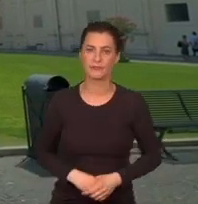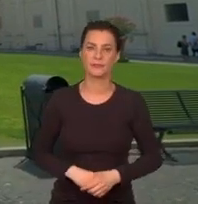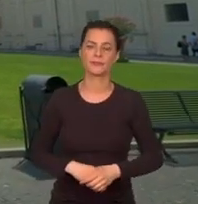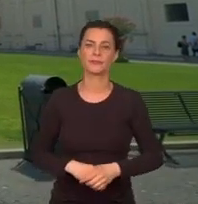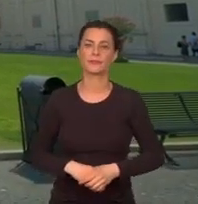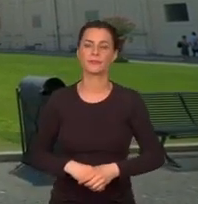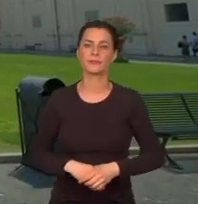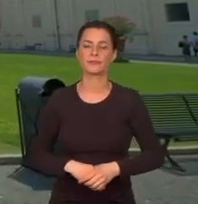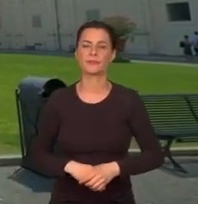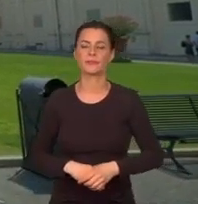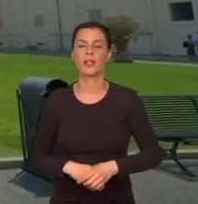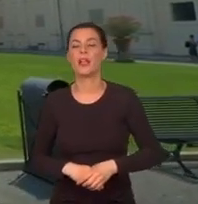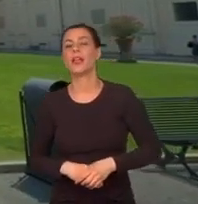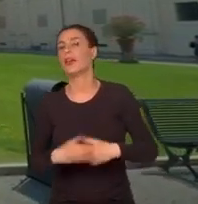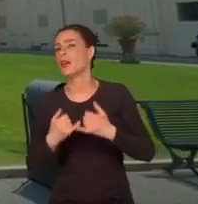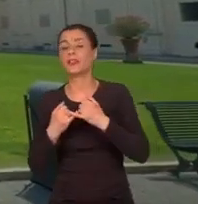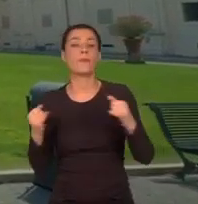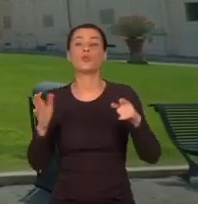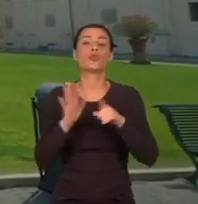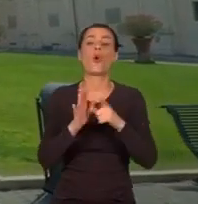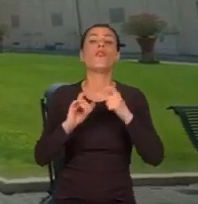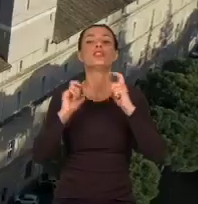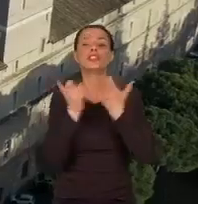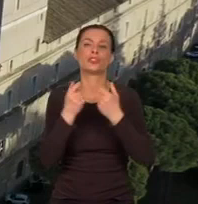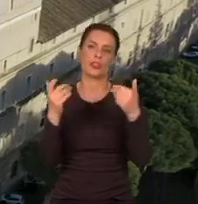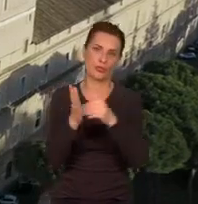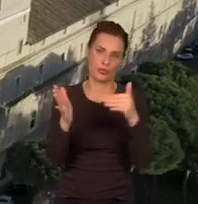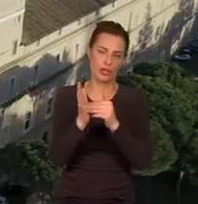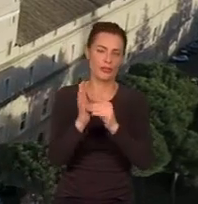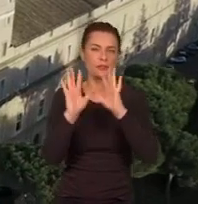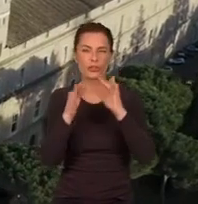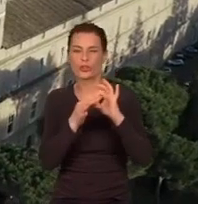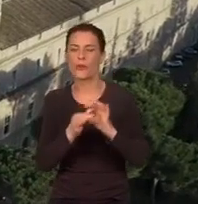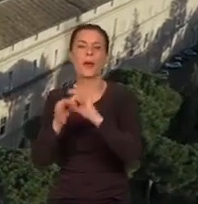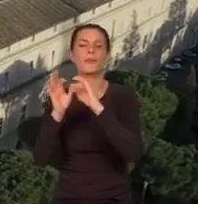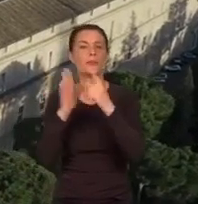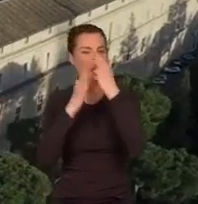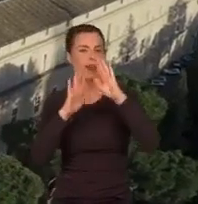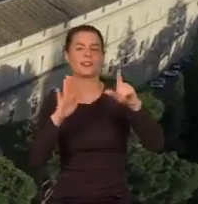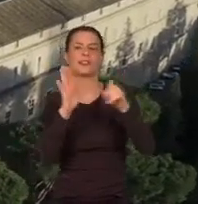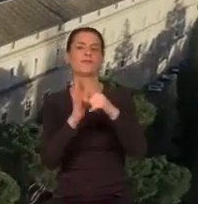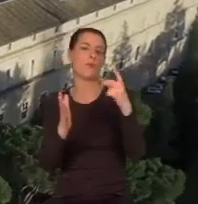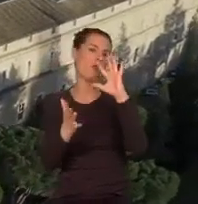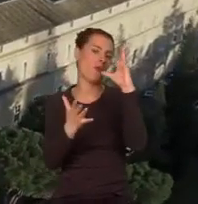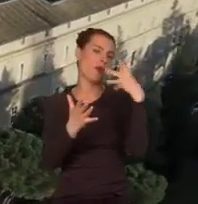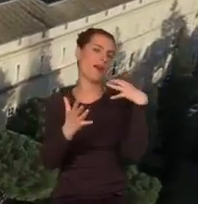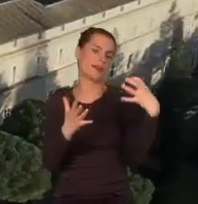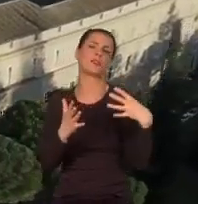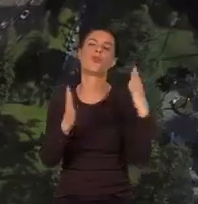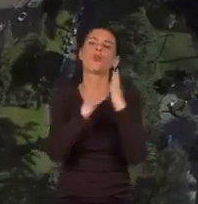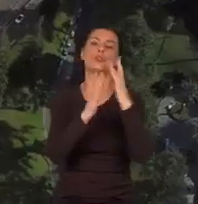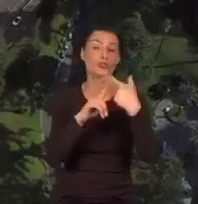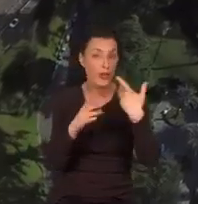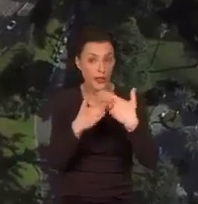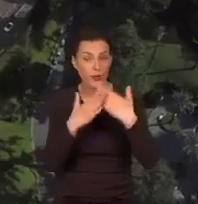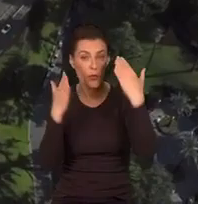Naukowo czy artystycznie w Watykanie nic nie jest zbędne. Wszystko ma pomnażać splendor kościoła, a niektórzy papieże szczególnie się